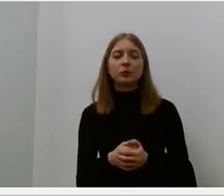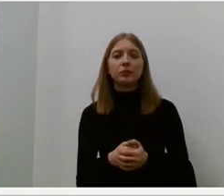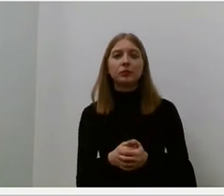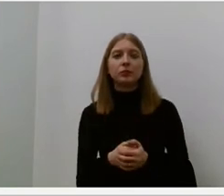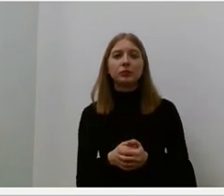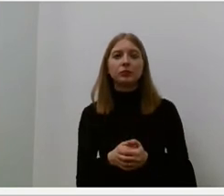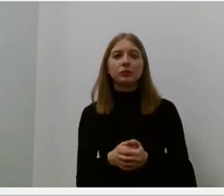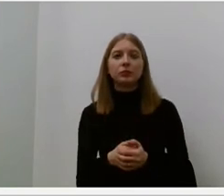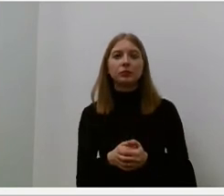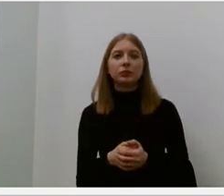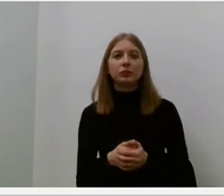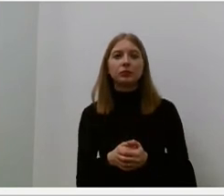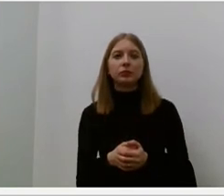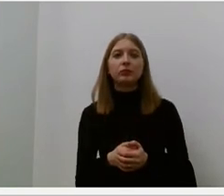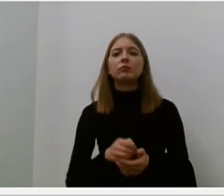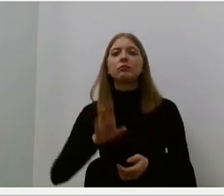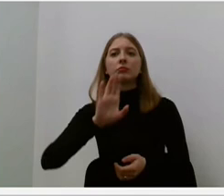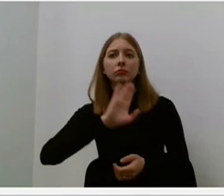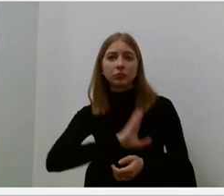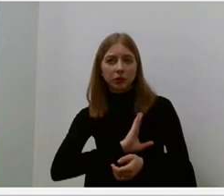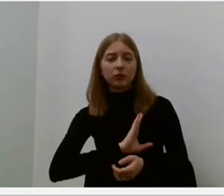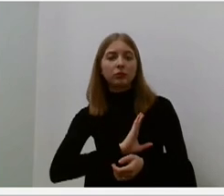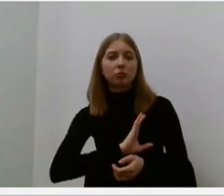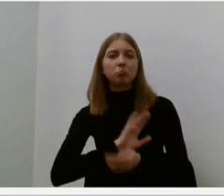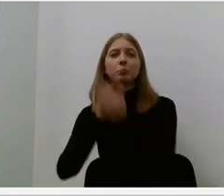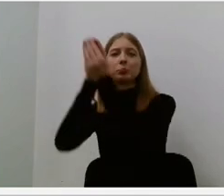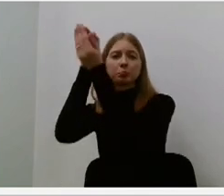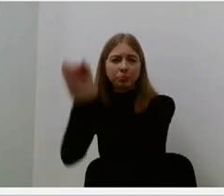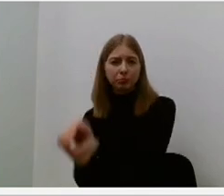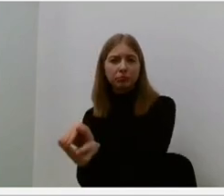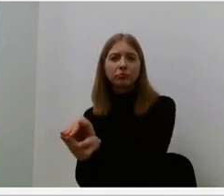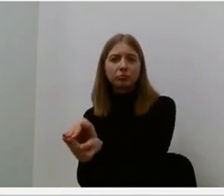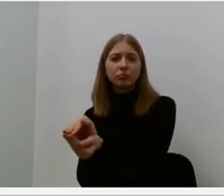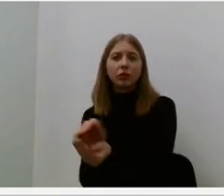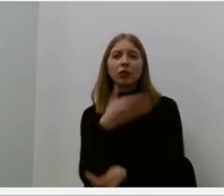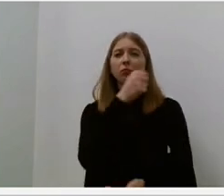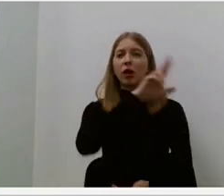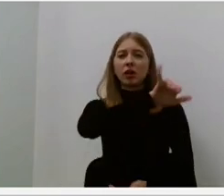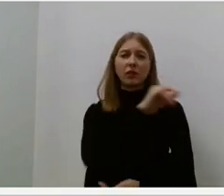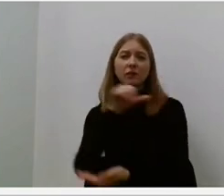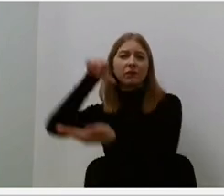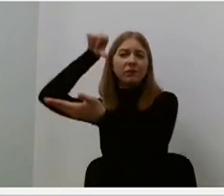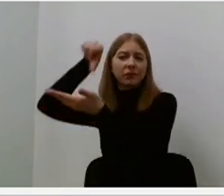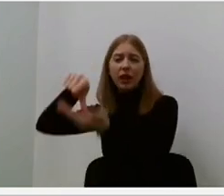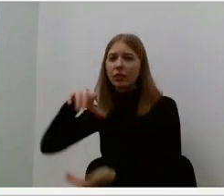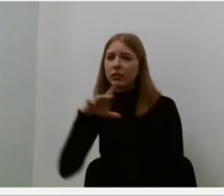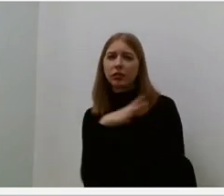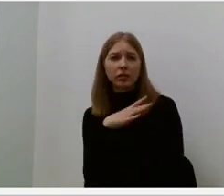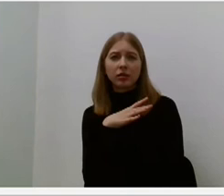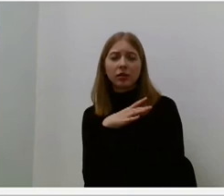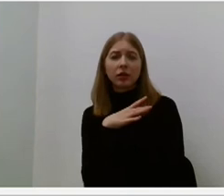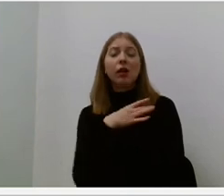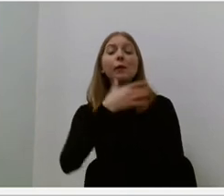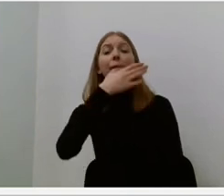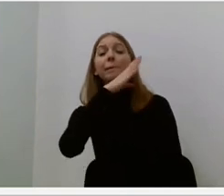mirtis, laidotuvės, kuriuose pati Marija negali dalyvauti. Mama prieš laidotuvės